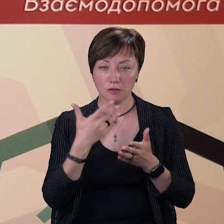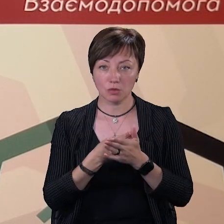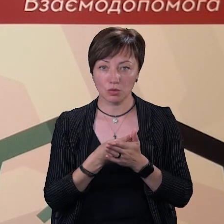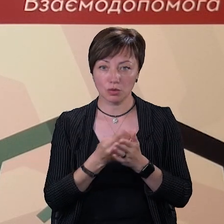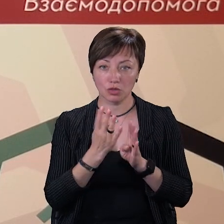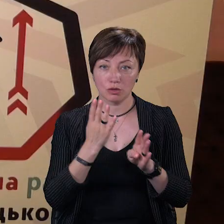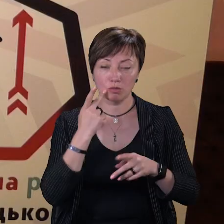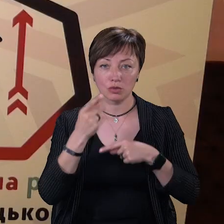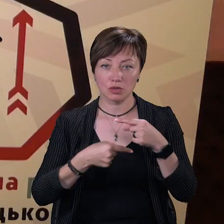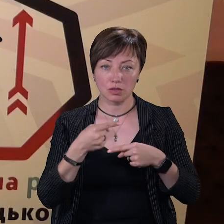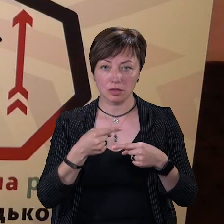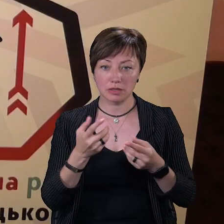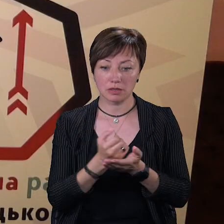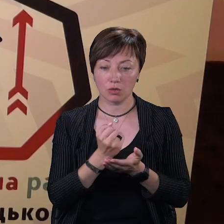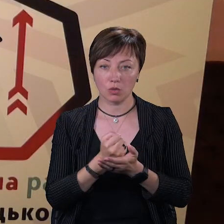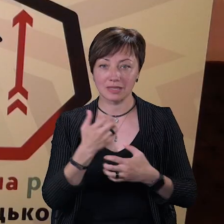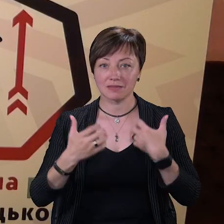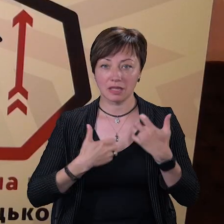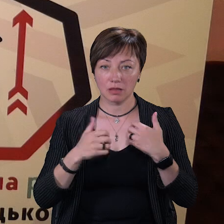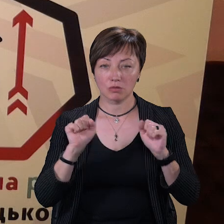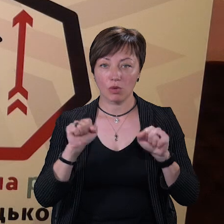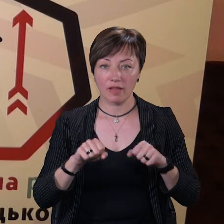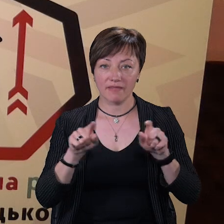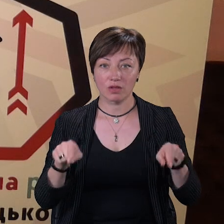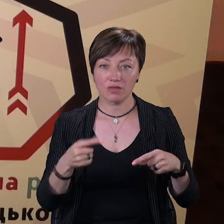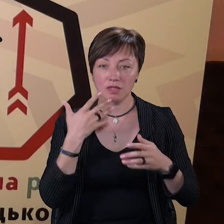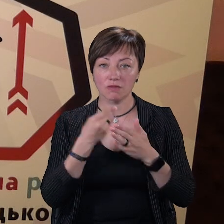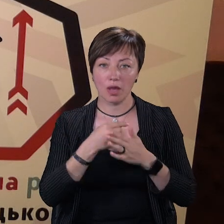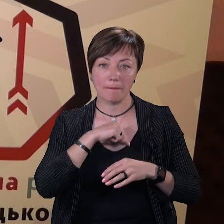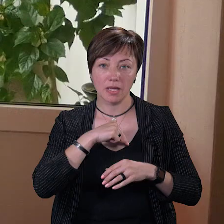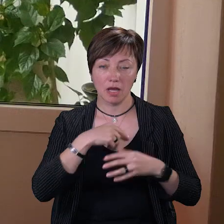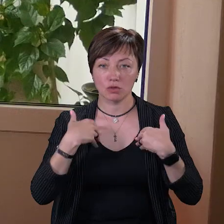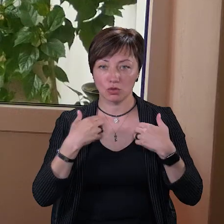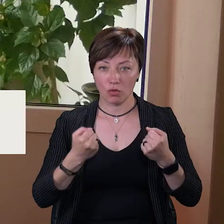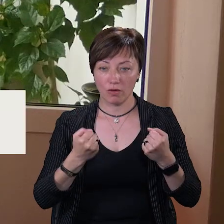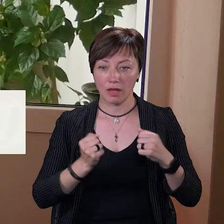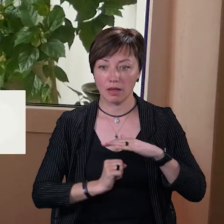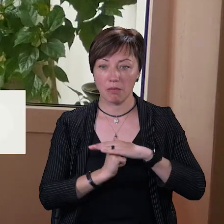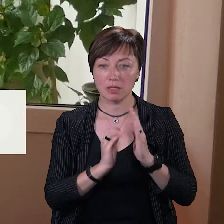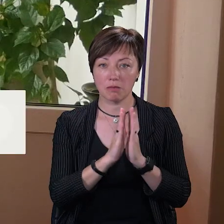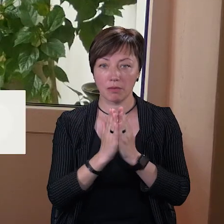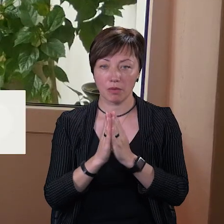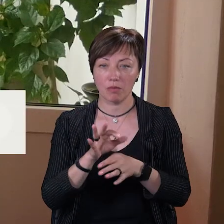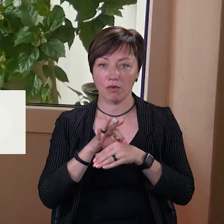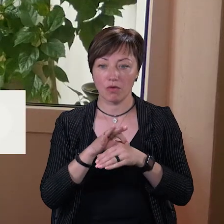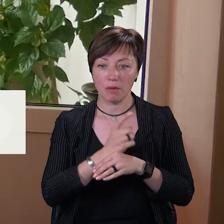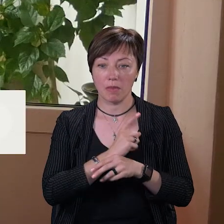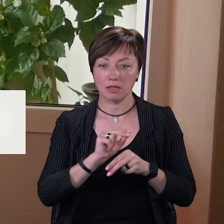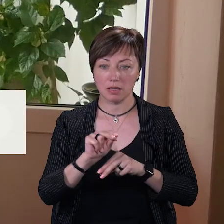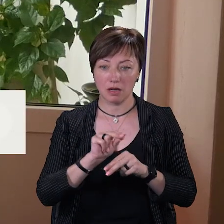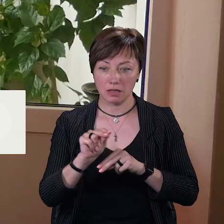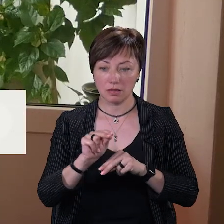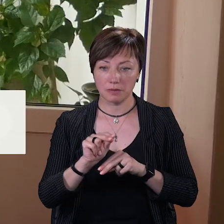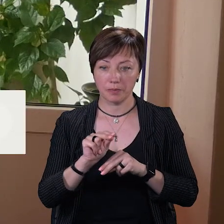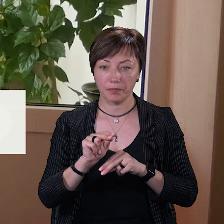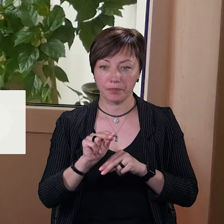чергу постійно знаходяться в стресі, змогли відновити своє ментальне здоров'я. На базі бібліотеки проходять майстер-класи.